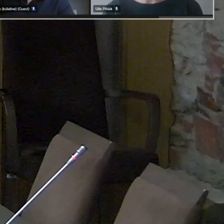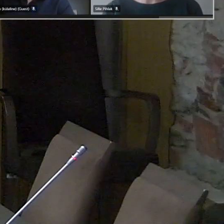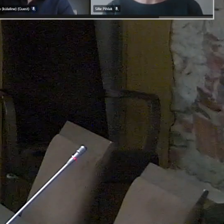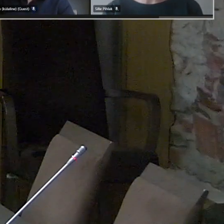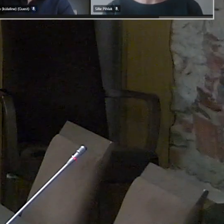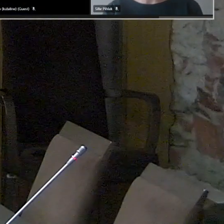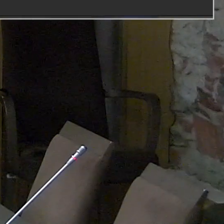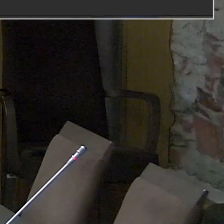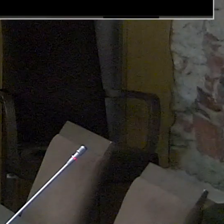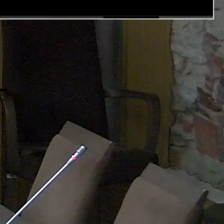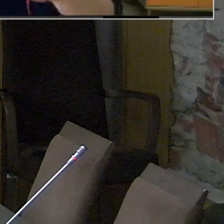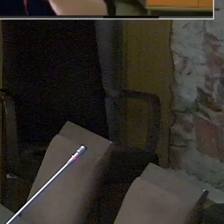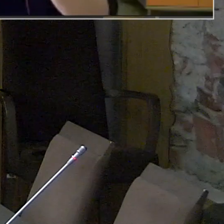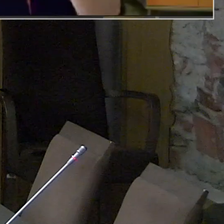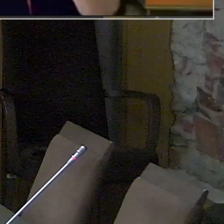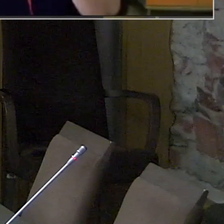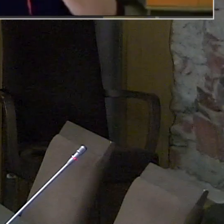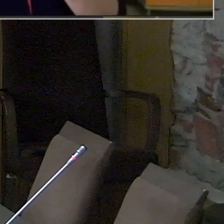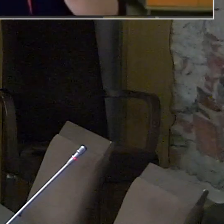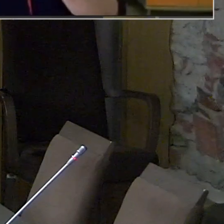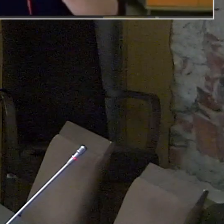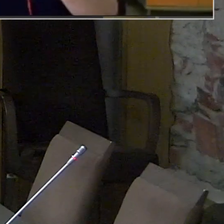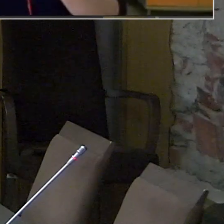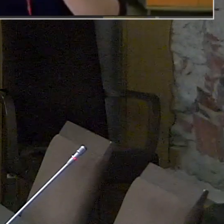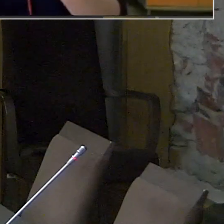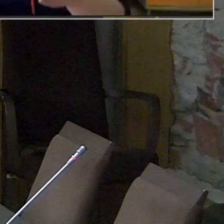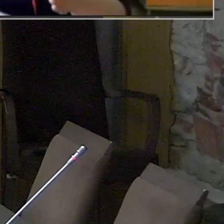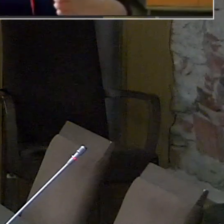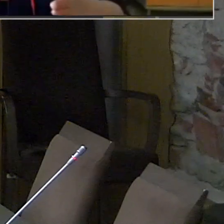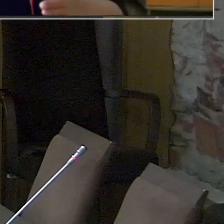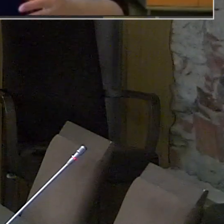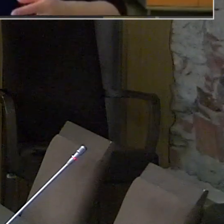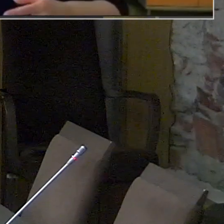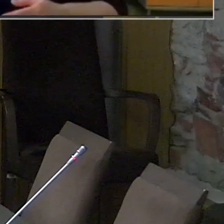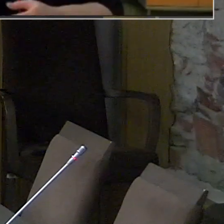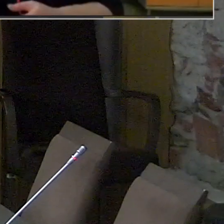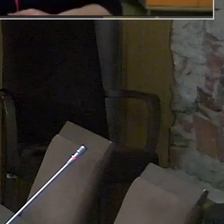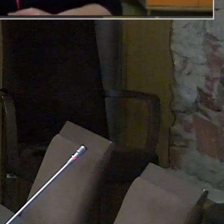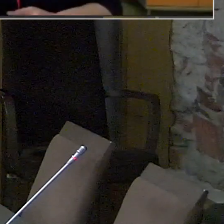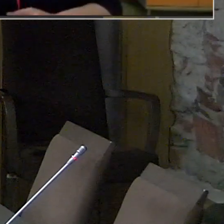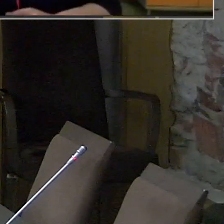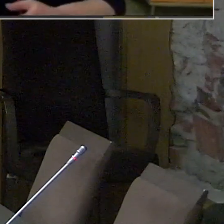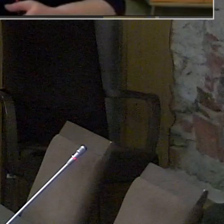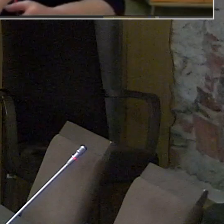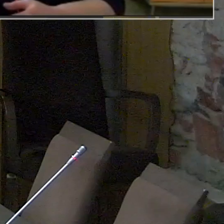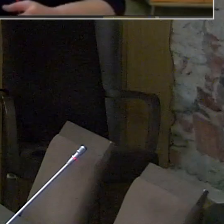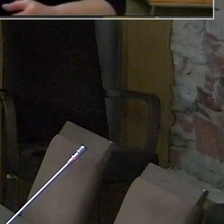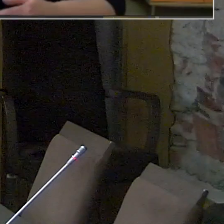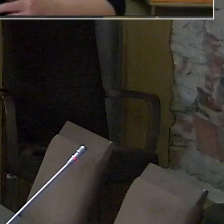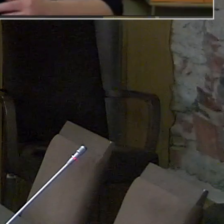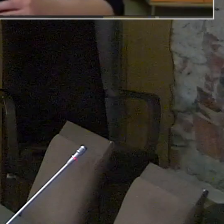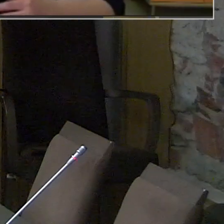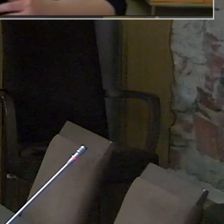kansaleistrategiapüro direktori Hendrik Attago, kes siis annab siis ülevaate turvalisest